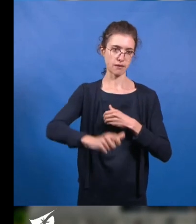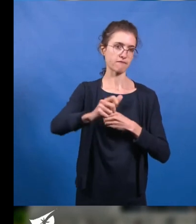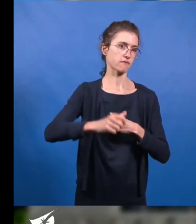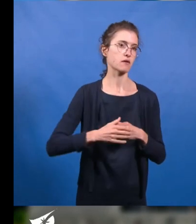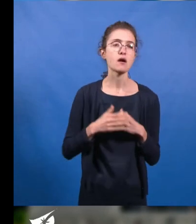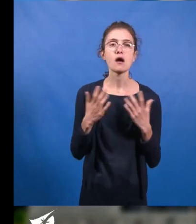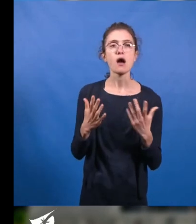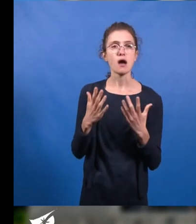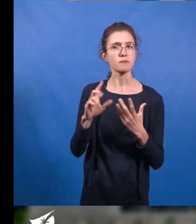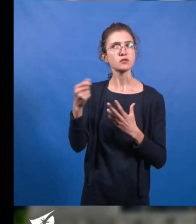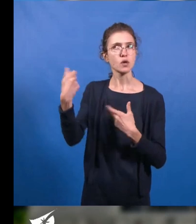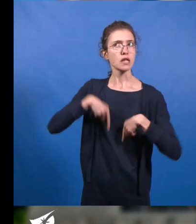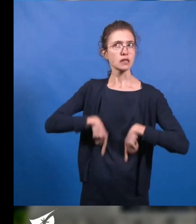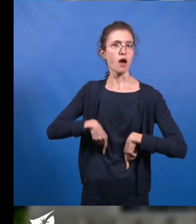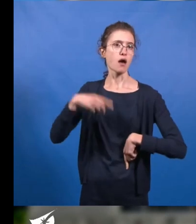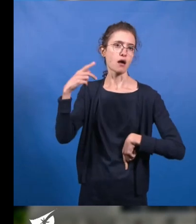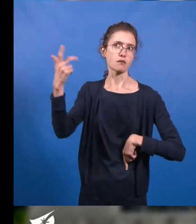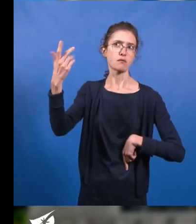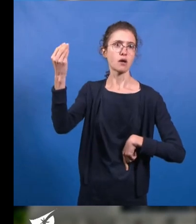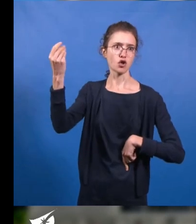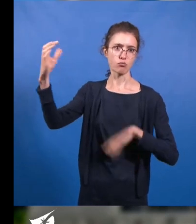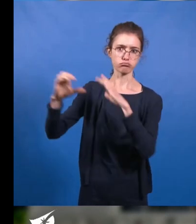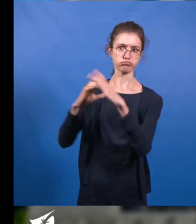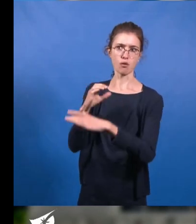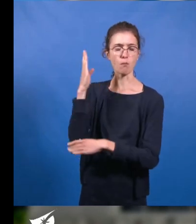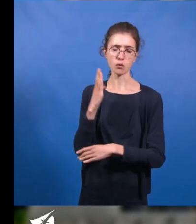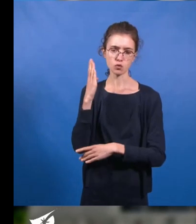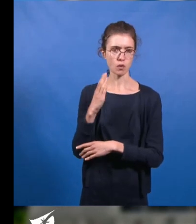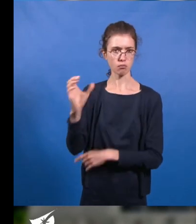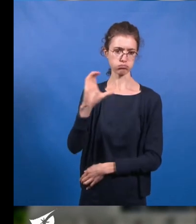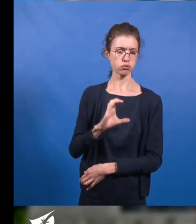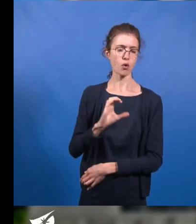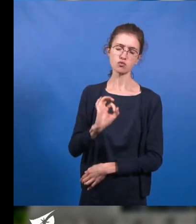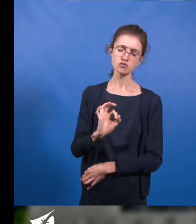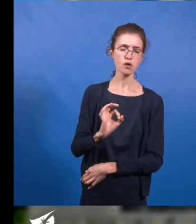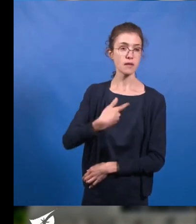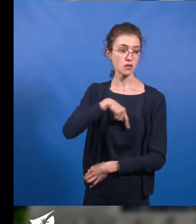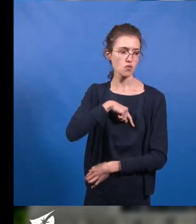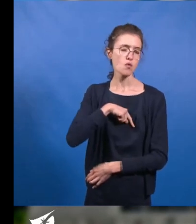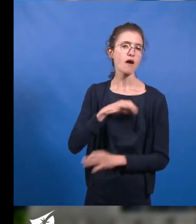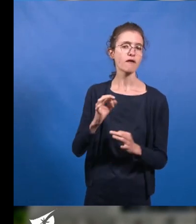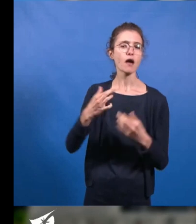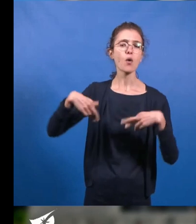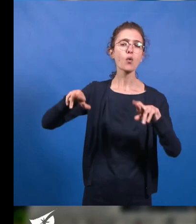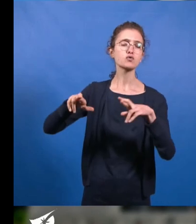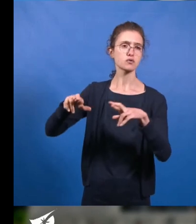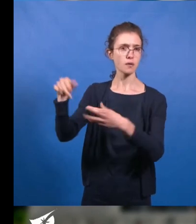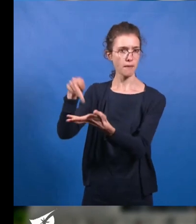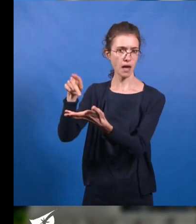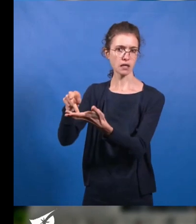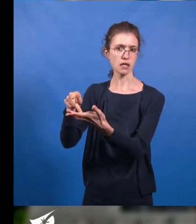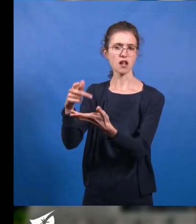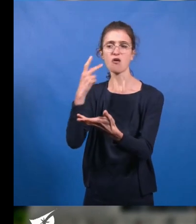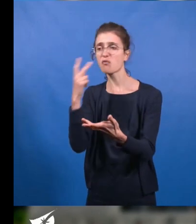de l'Etat en termes de moyens significatifs. Mais pour ce qui nous concerne, la route de Paris, où domine le modèle entreprise, hangar,